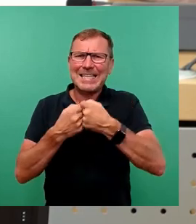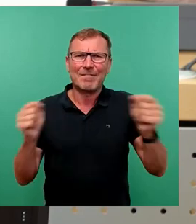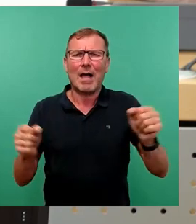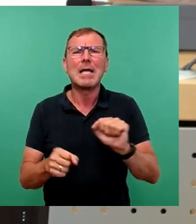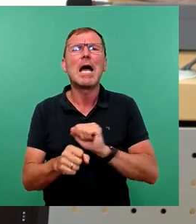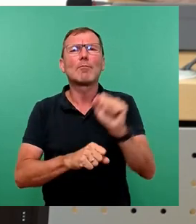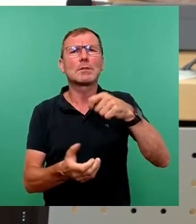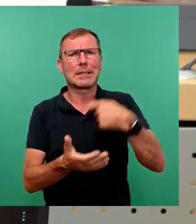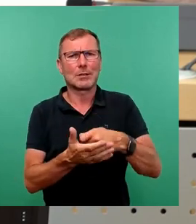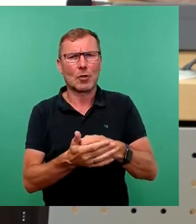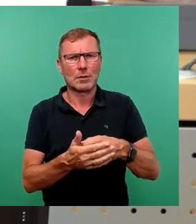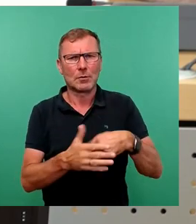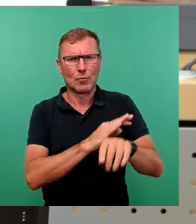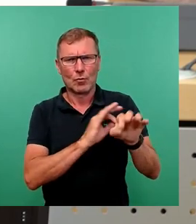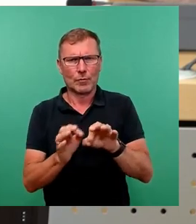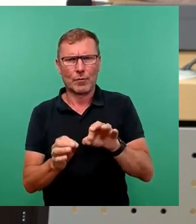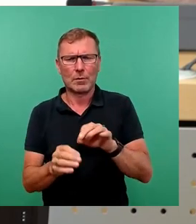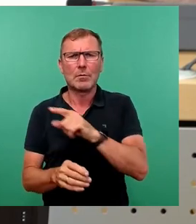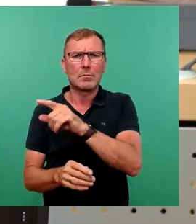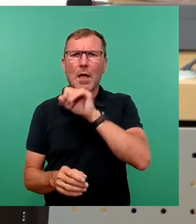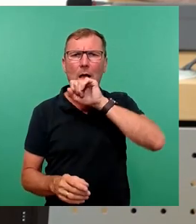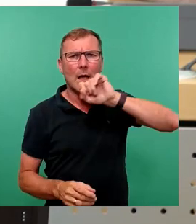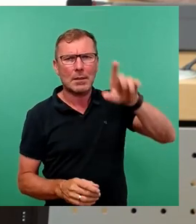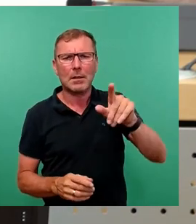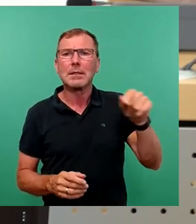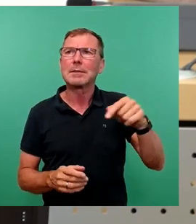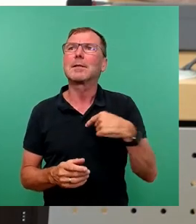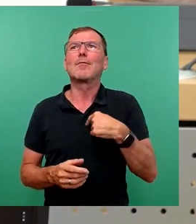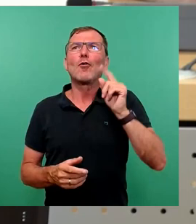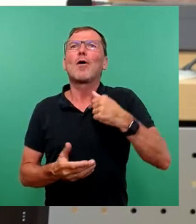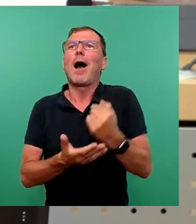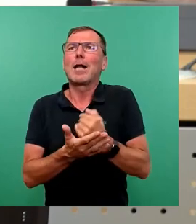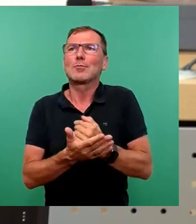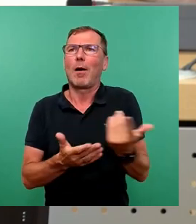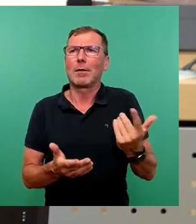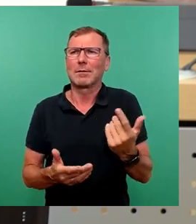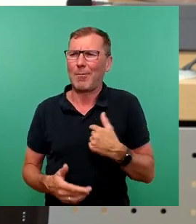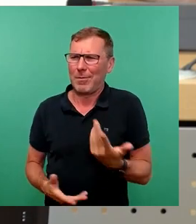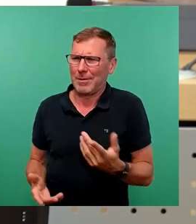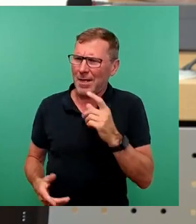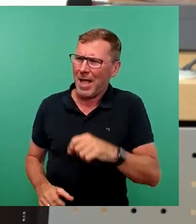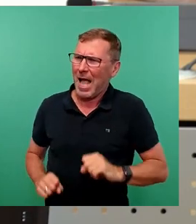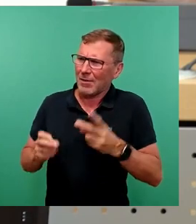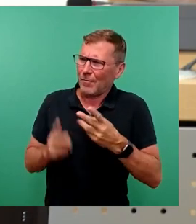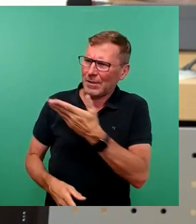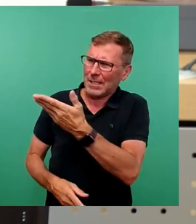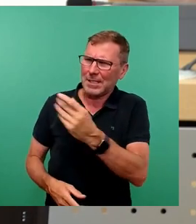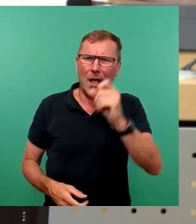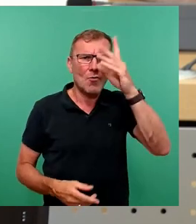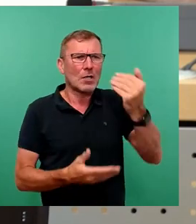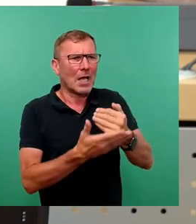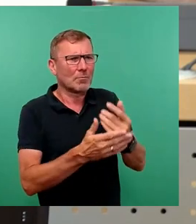Prozesskosten produziert, die natürlich letztlich jetzt als Einsparung verkauft werden sollen. So richtig logisch verstehe ich das nicht. Aber das werden wir dann im späteren